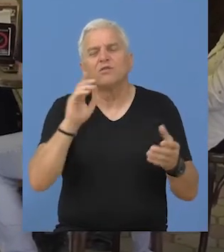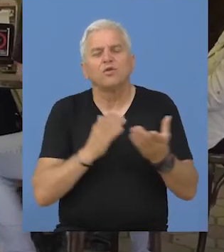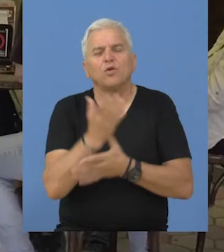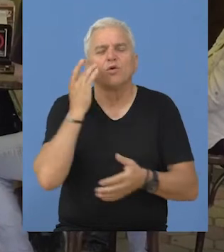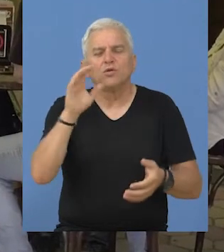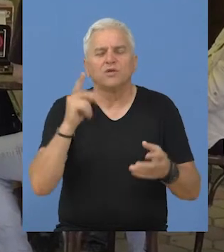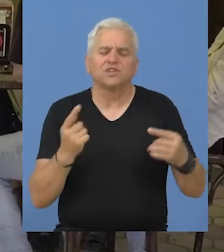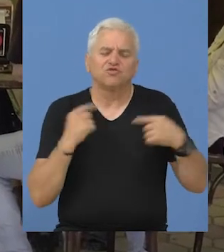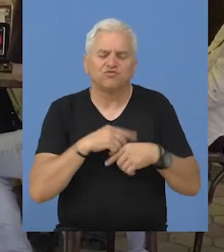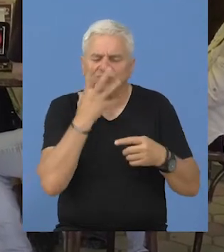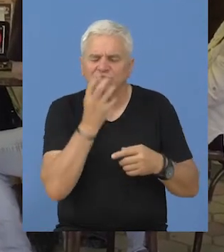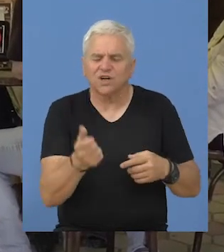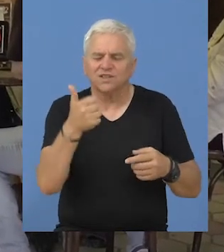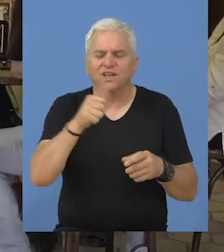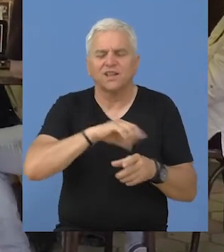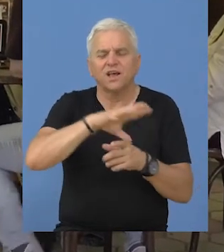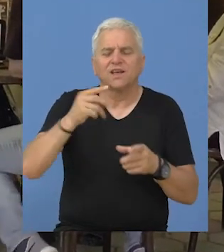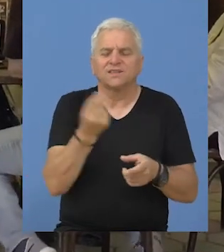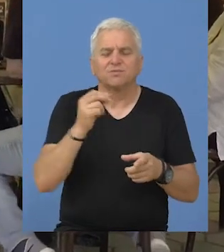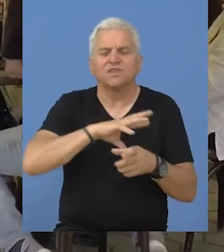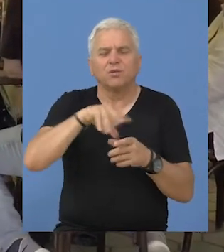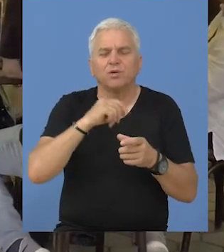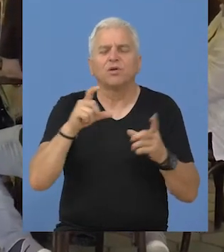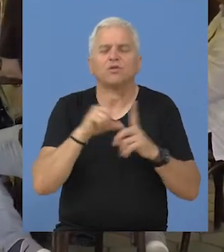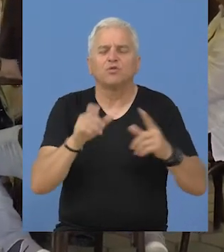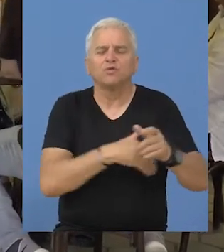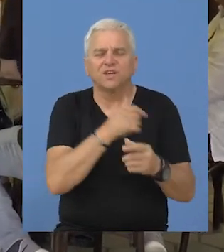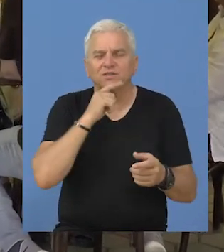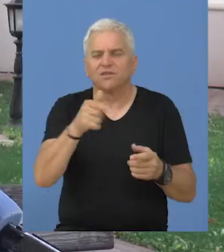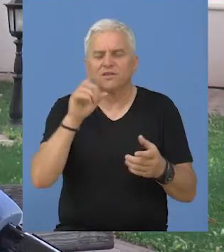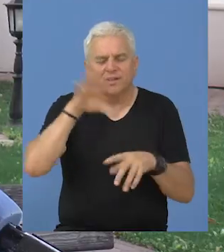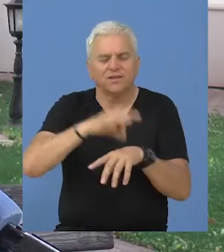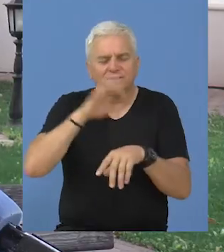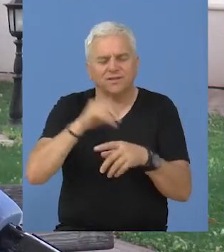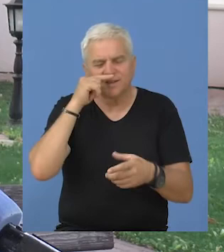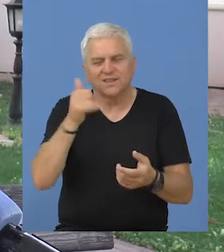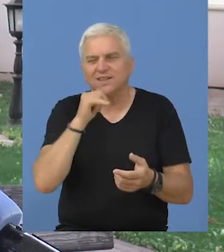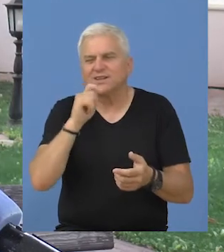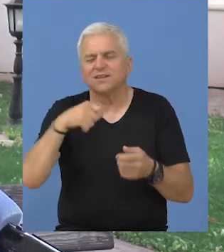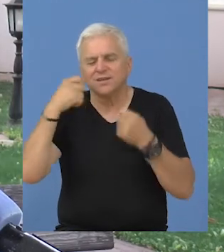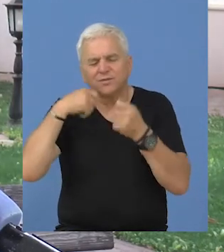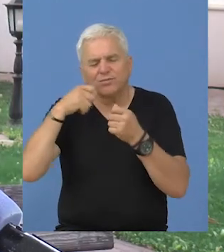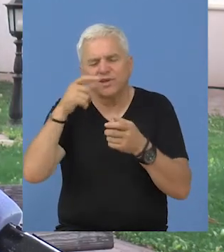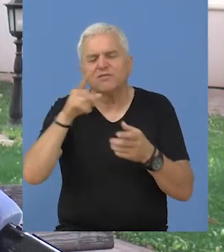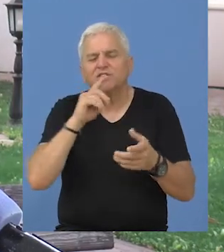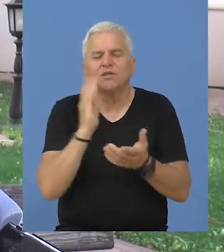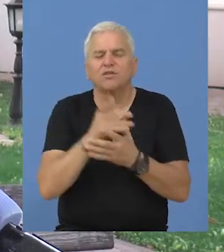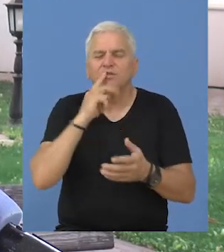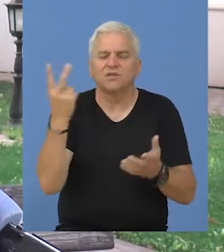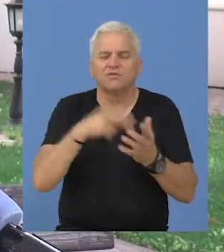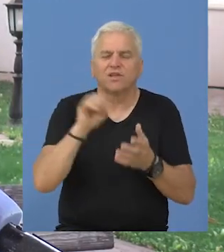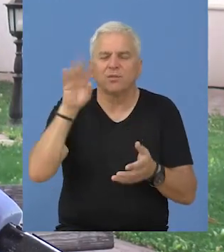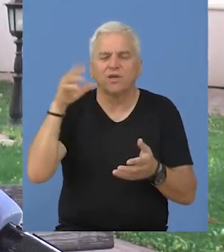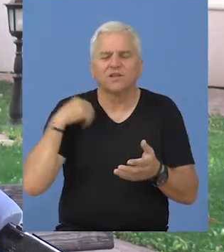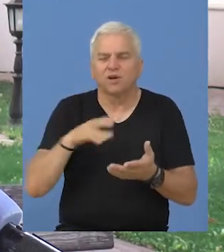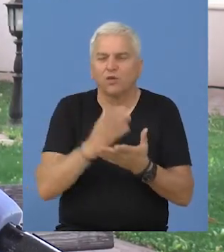prijateljstvu, uspehu i tragediji jedne srpske porodice, Dunđerskima. Inicijalna kapisla je bila upravo ta predstava od Raja do Bezjenice